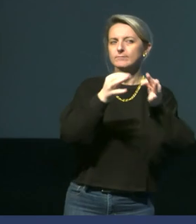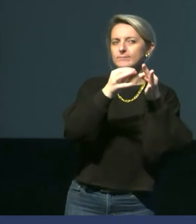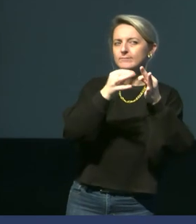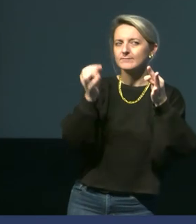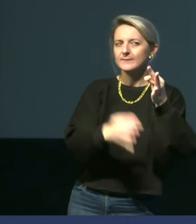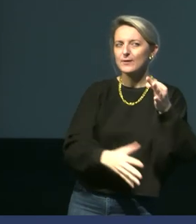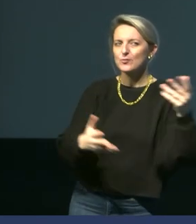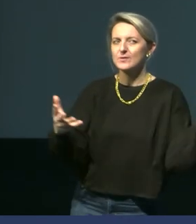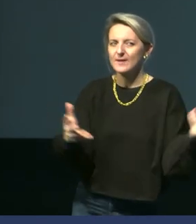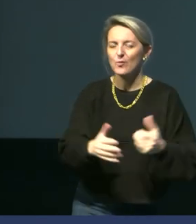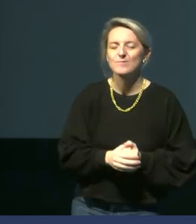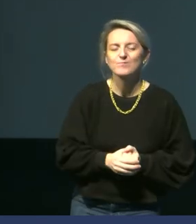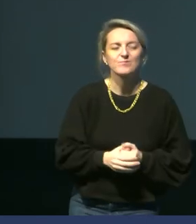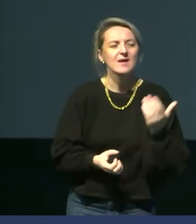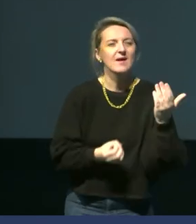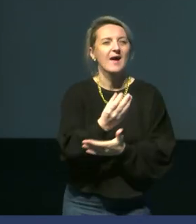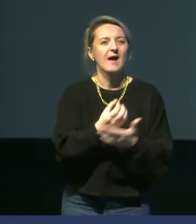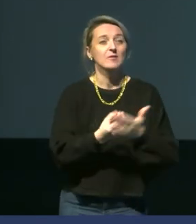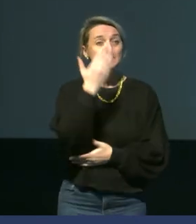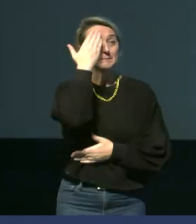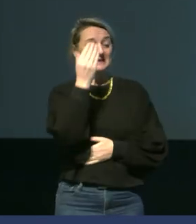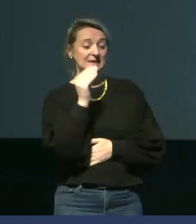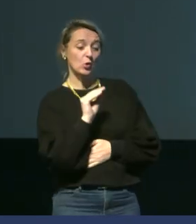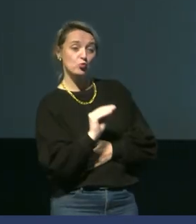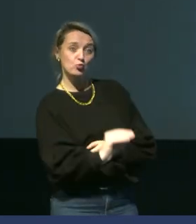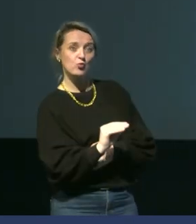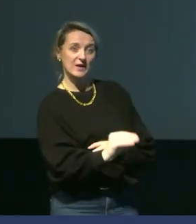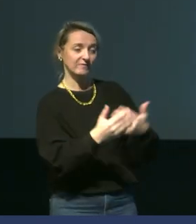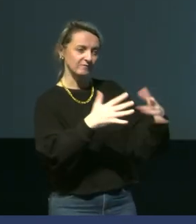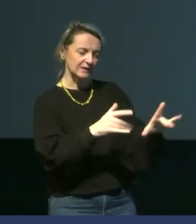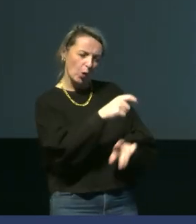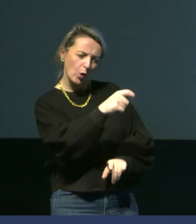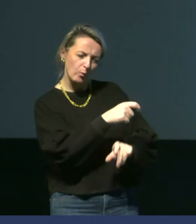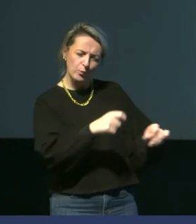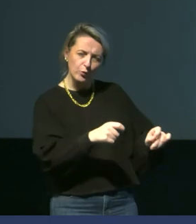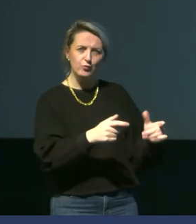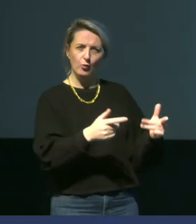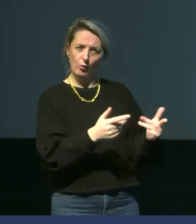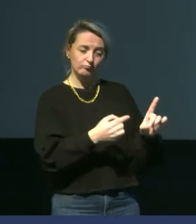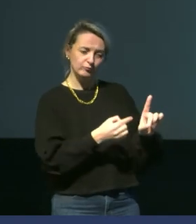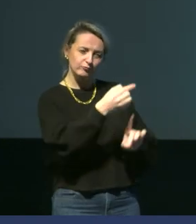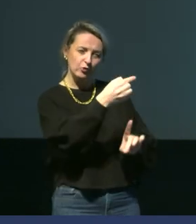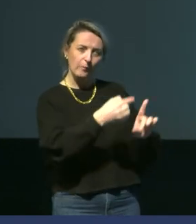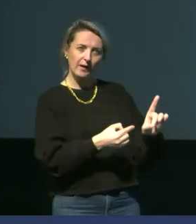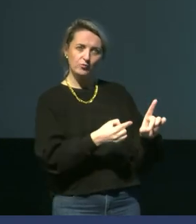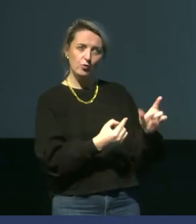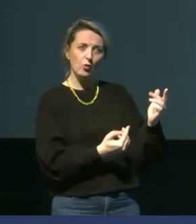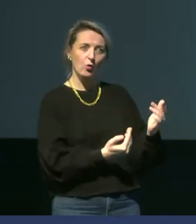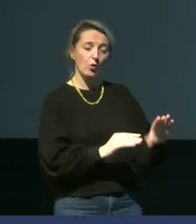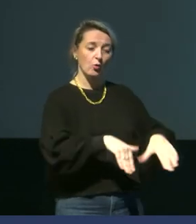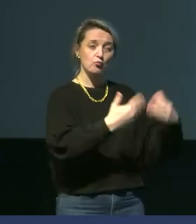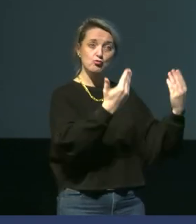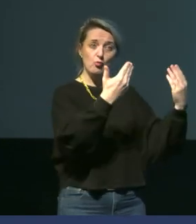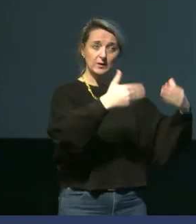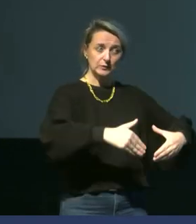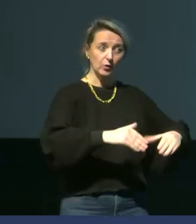Voici les données. Donc, en condition nourrie, on les mesurait jour et nuit. On mesurait leur température à deux endroits. La température